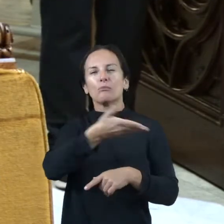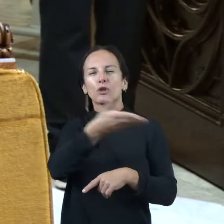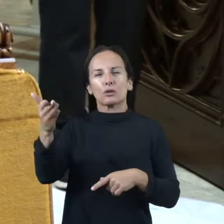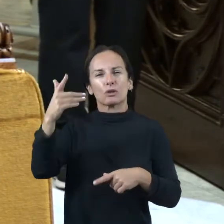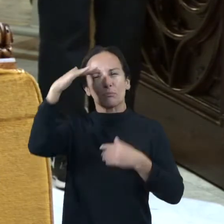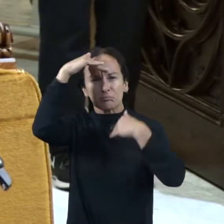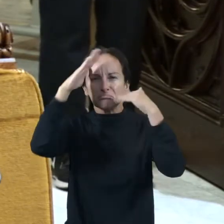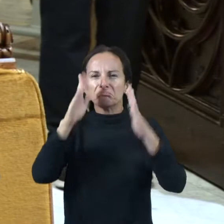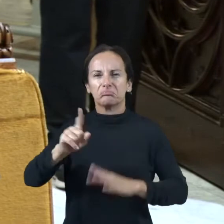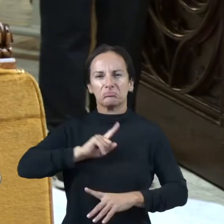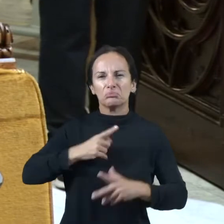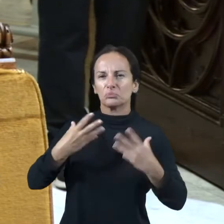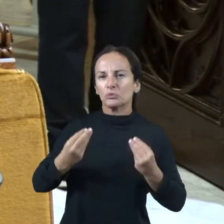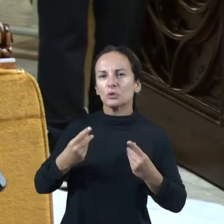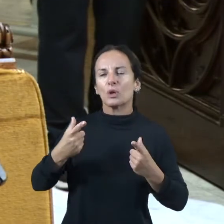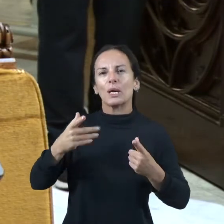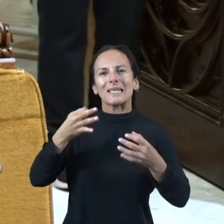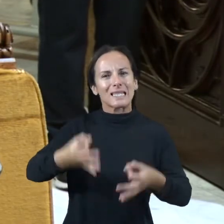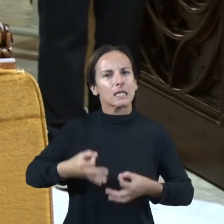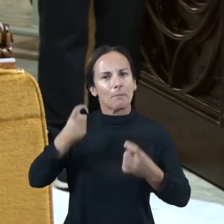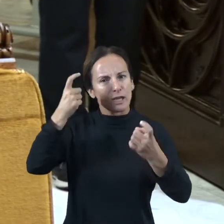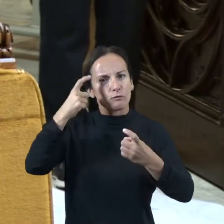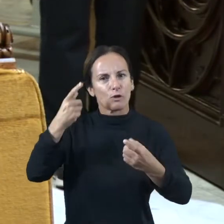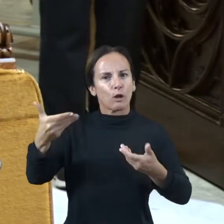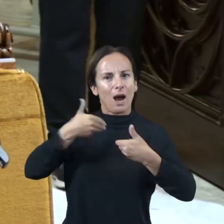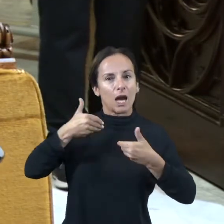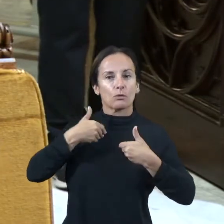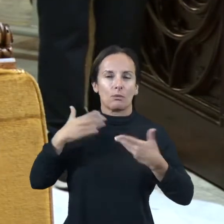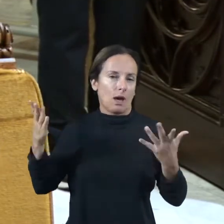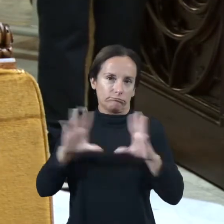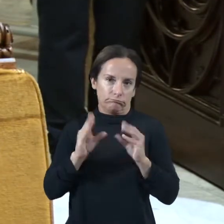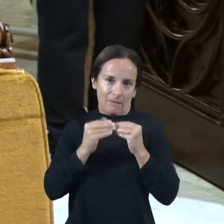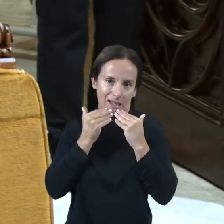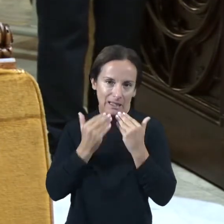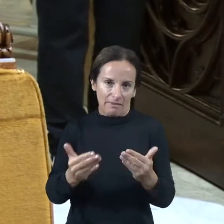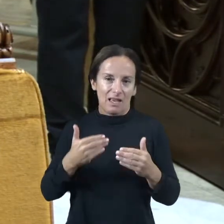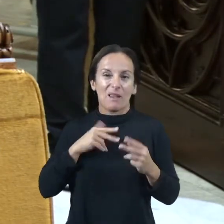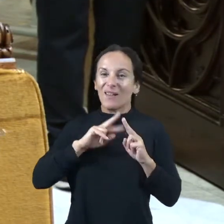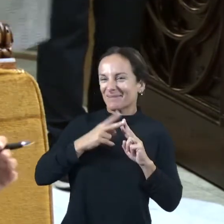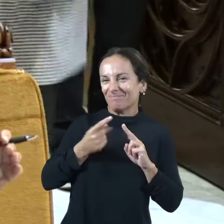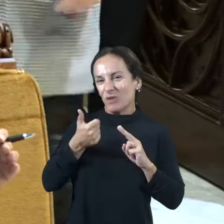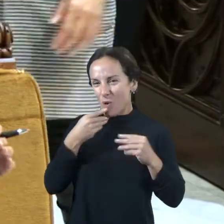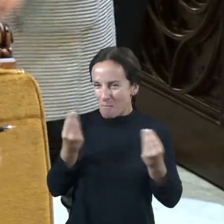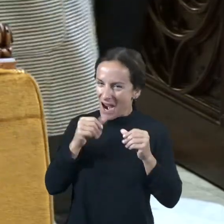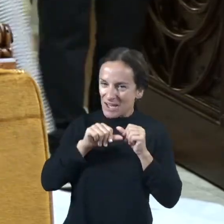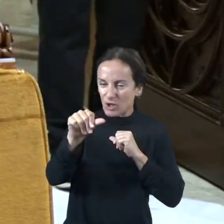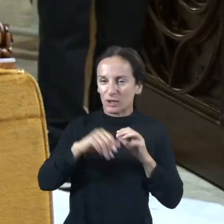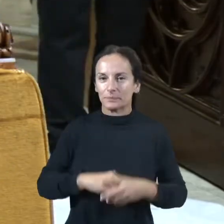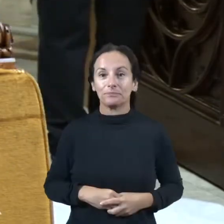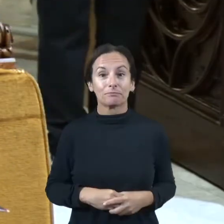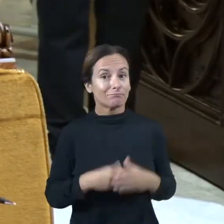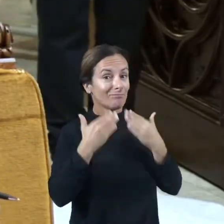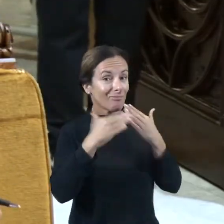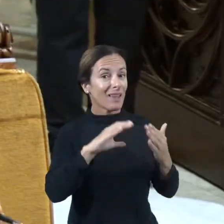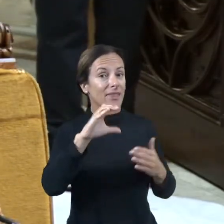fer el que heu pogut per ajudar-nos o sigui que has d'agrair simplement això gràcies gràcies esclaria no afegir